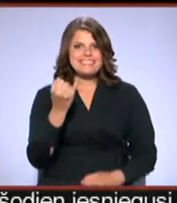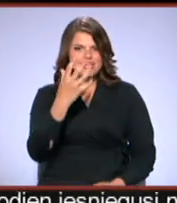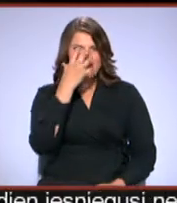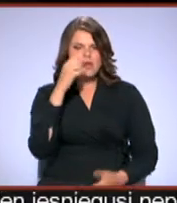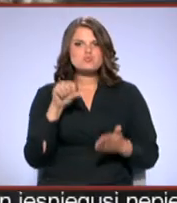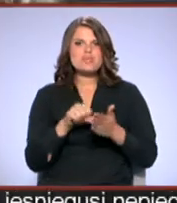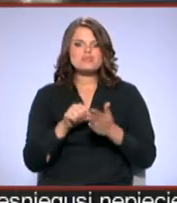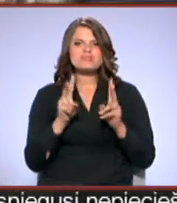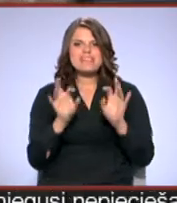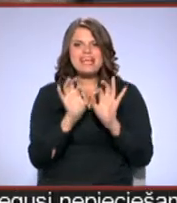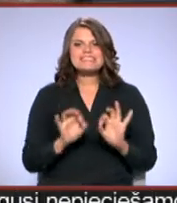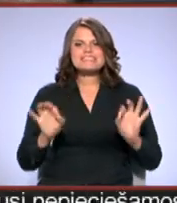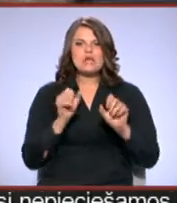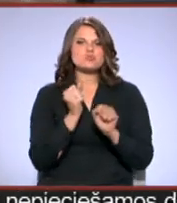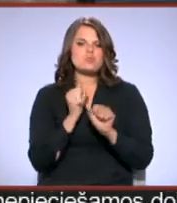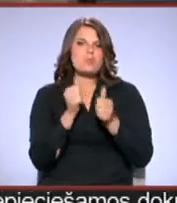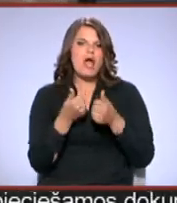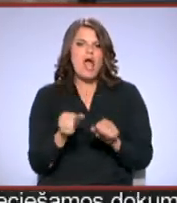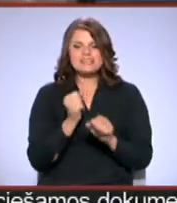iestudējus kā skaistu mākslas darbu.